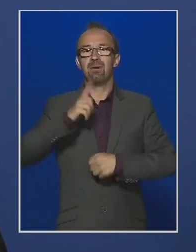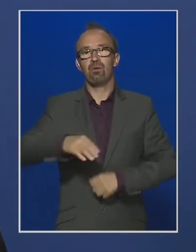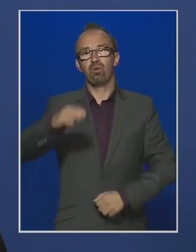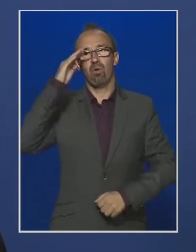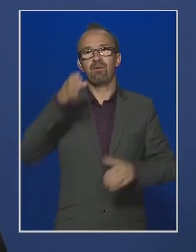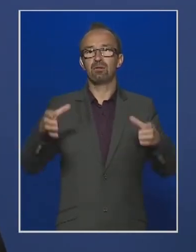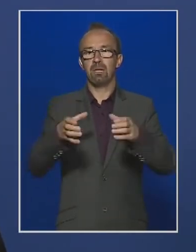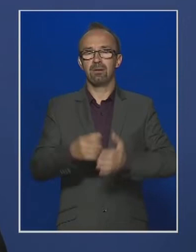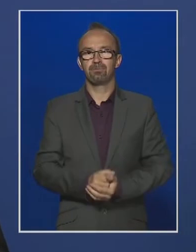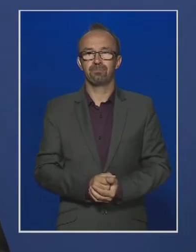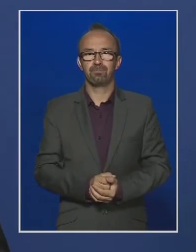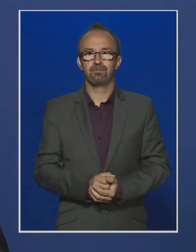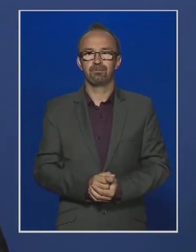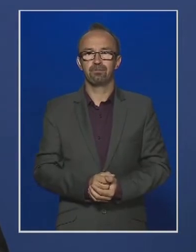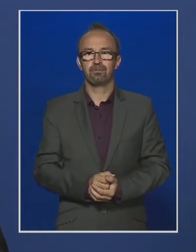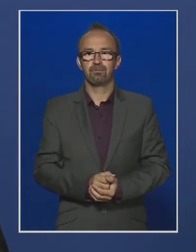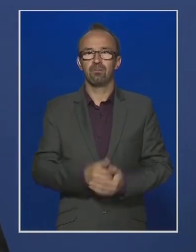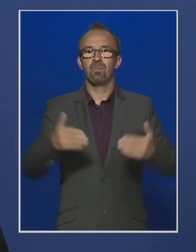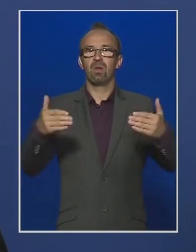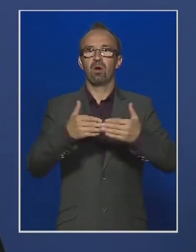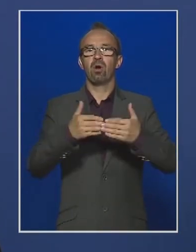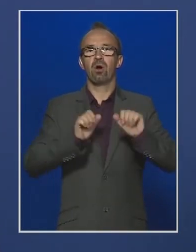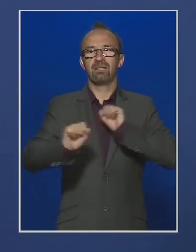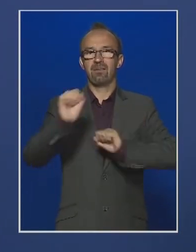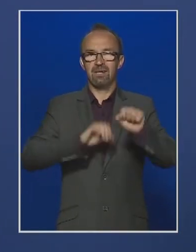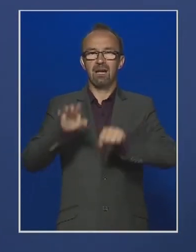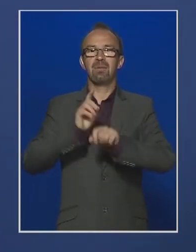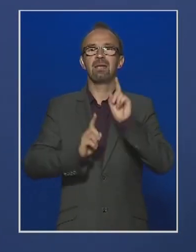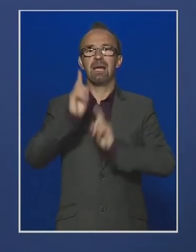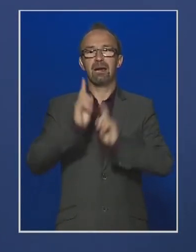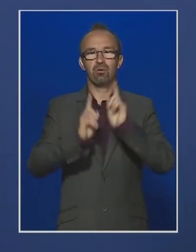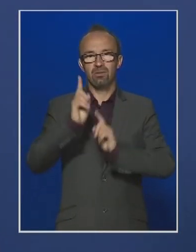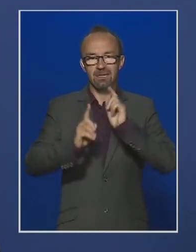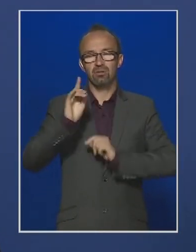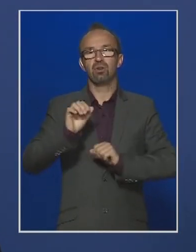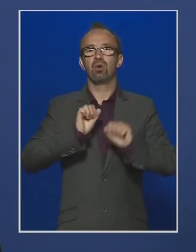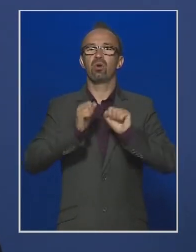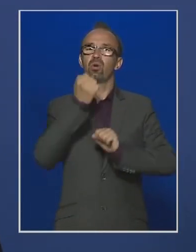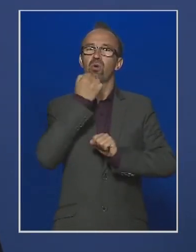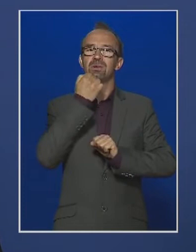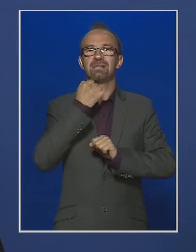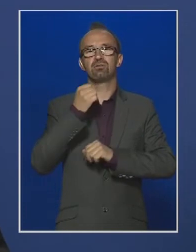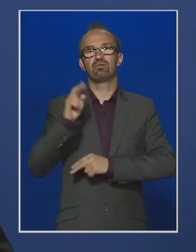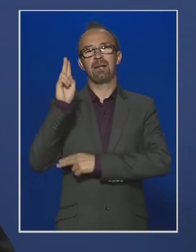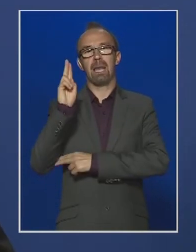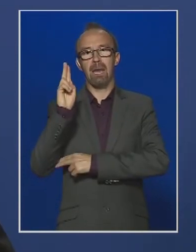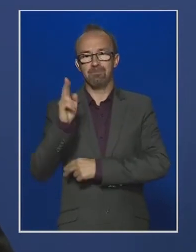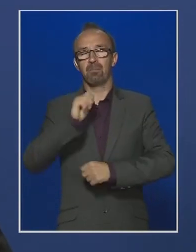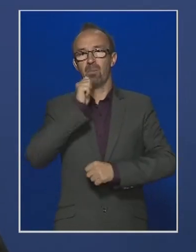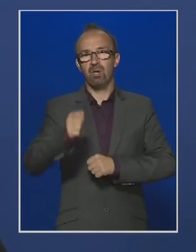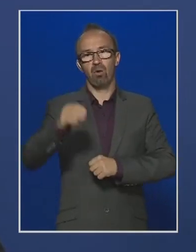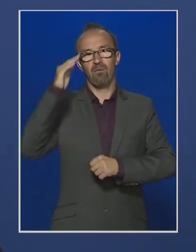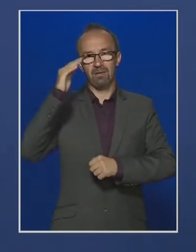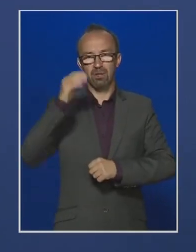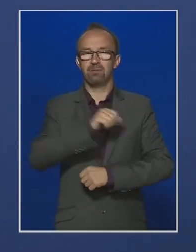a honvédségnek is. A határvédelmi, járőrözési, őrzésvédelmi feladatokon túl a Magyar